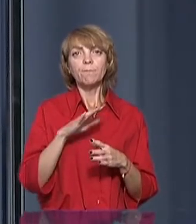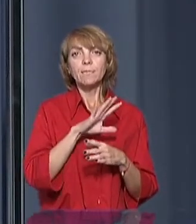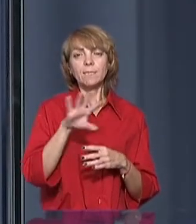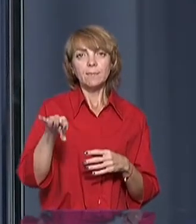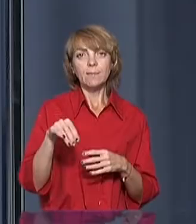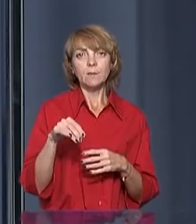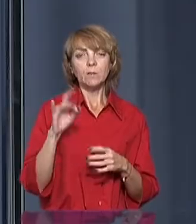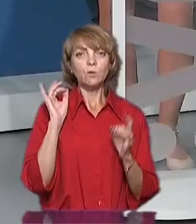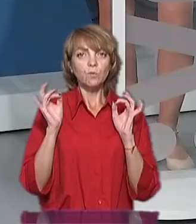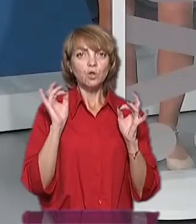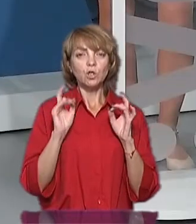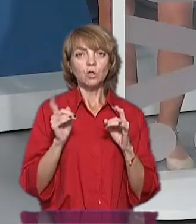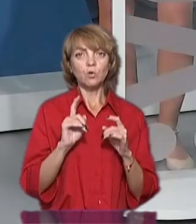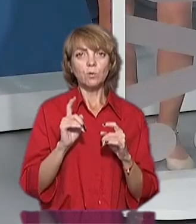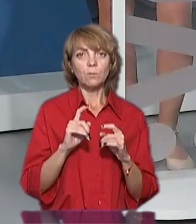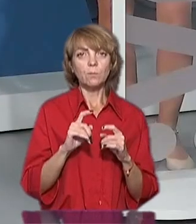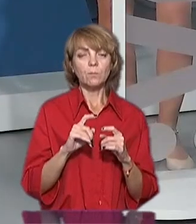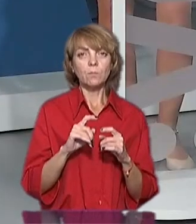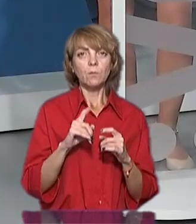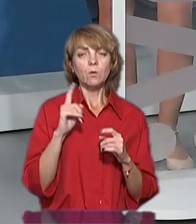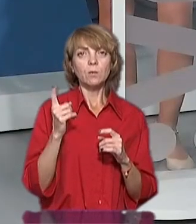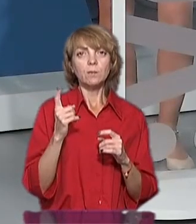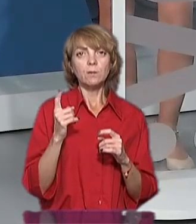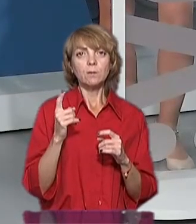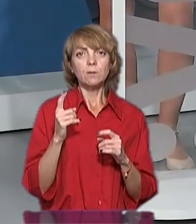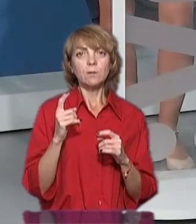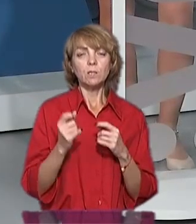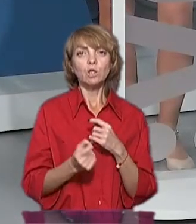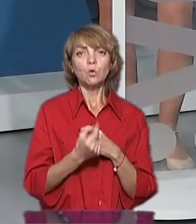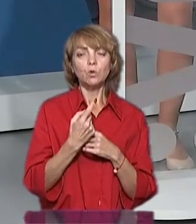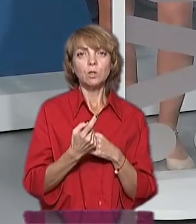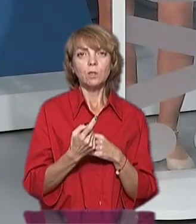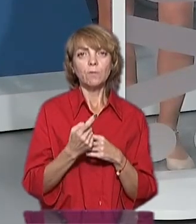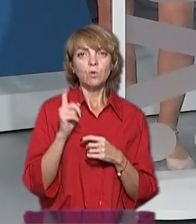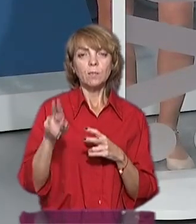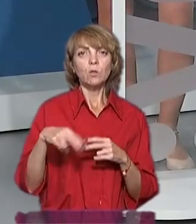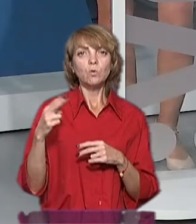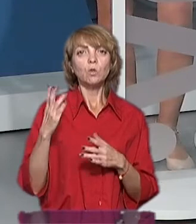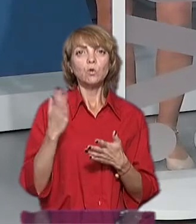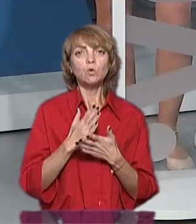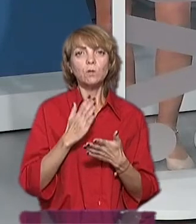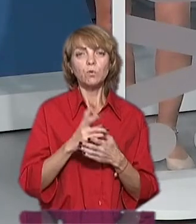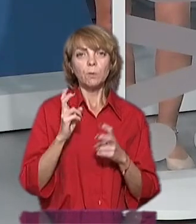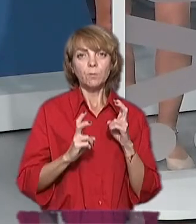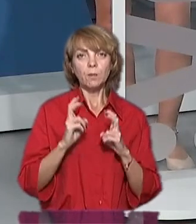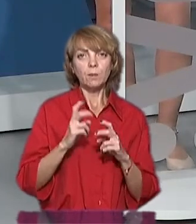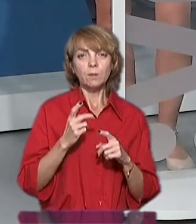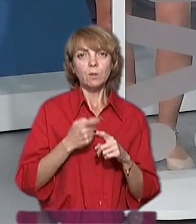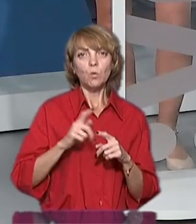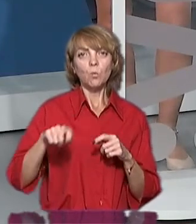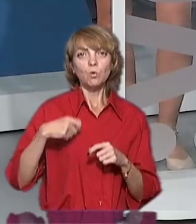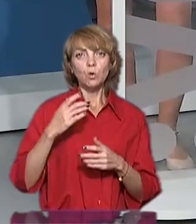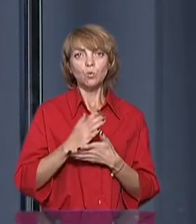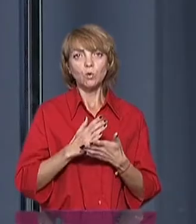звучить, що один із істочників тієї задовженості, яка существує у підприємстві, це вибиточна